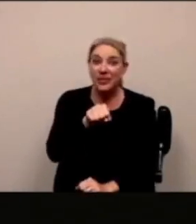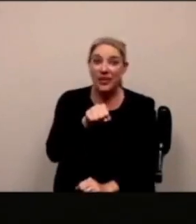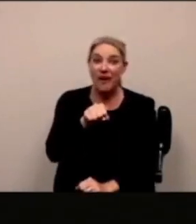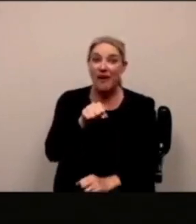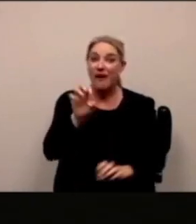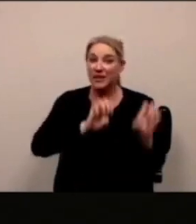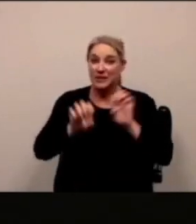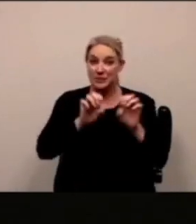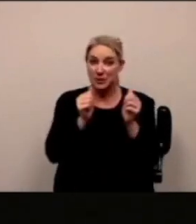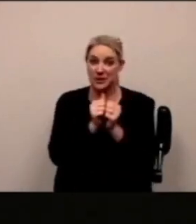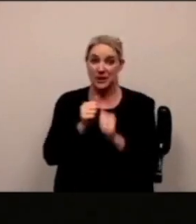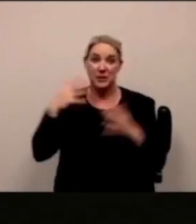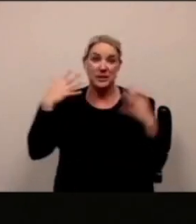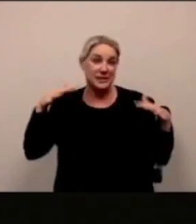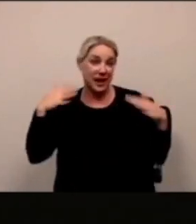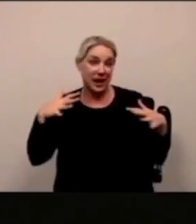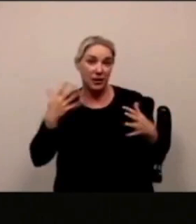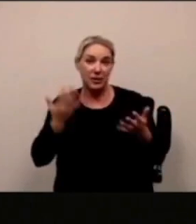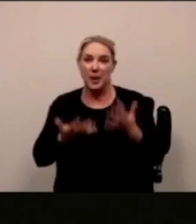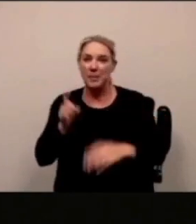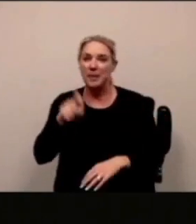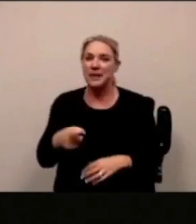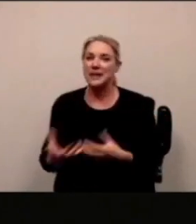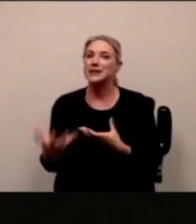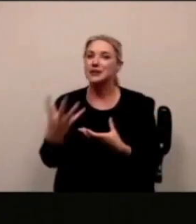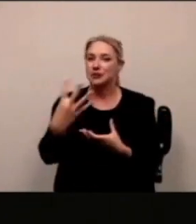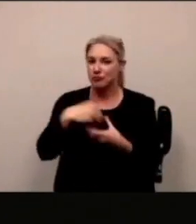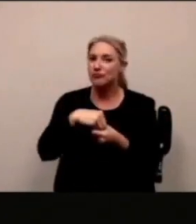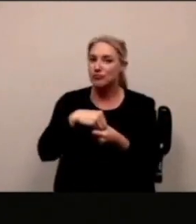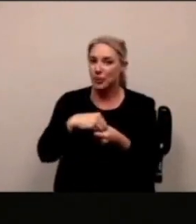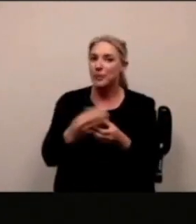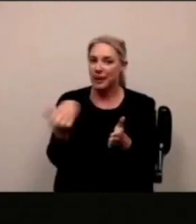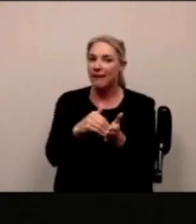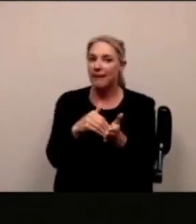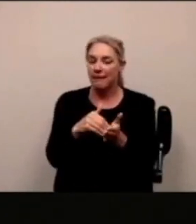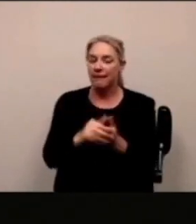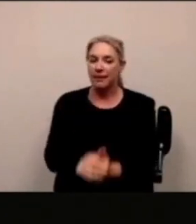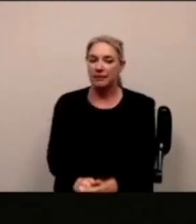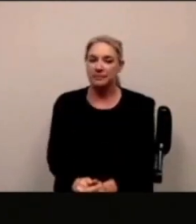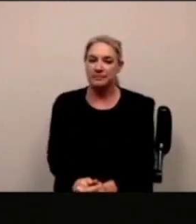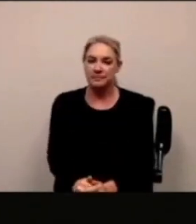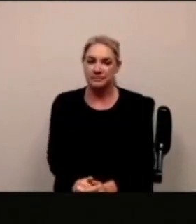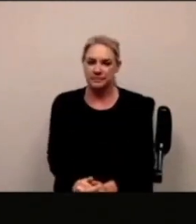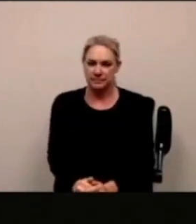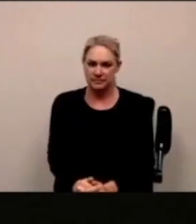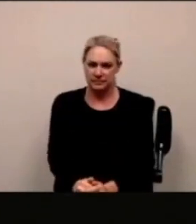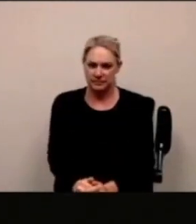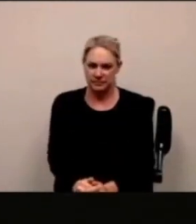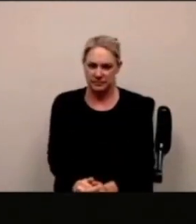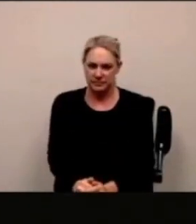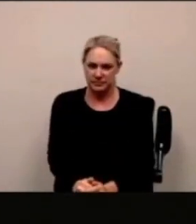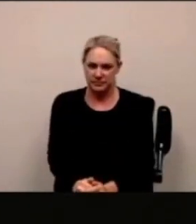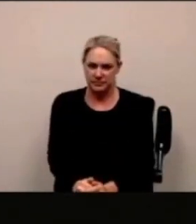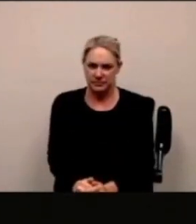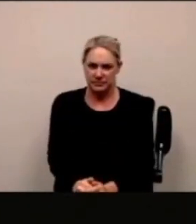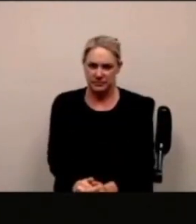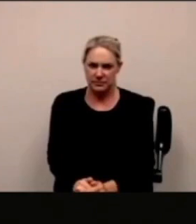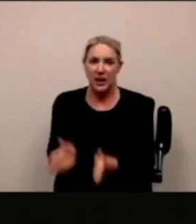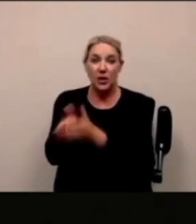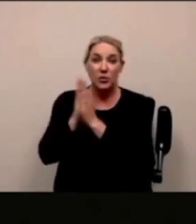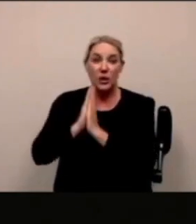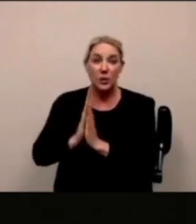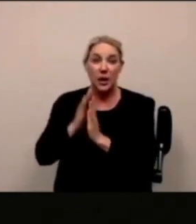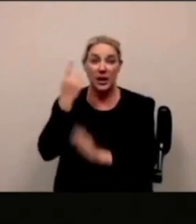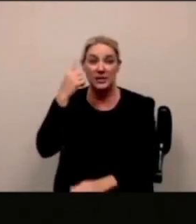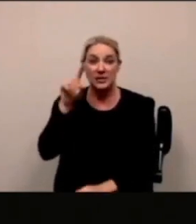difficile però dicendo questo mi piace molto la sperimentazione con il suono forse dovremmo